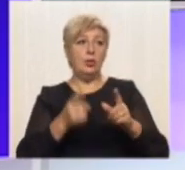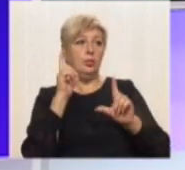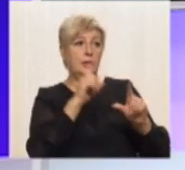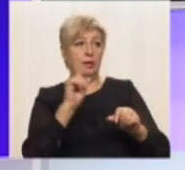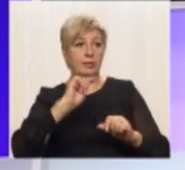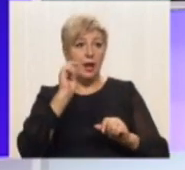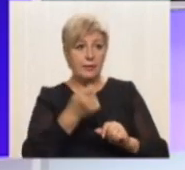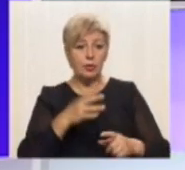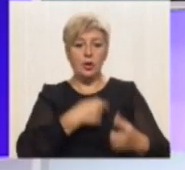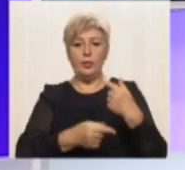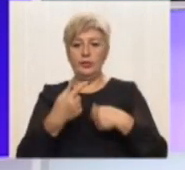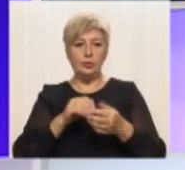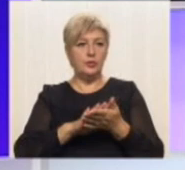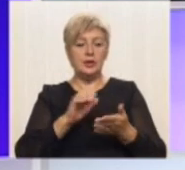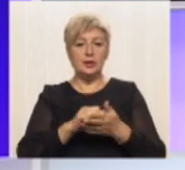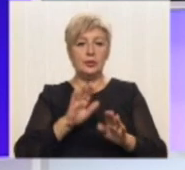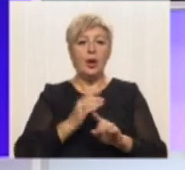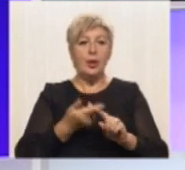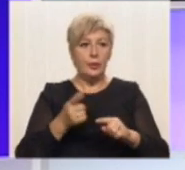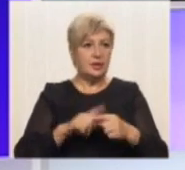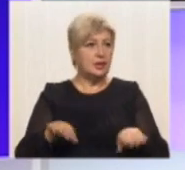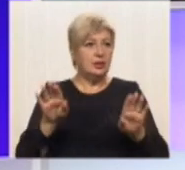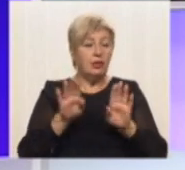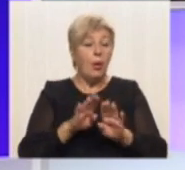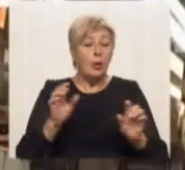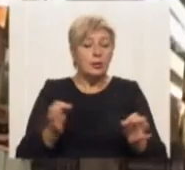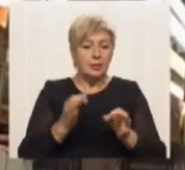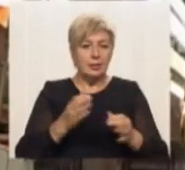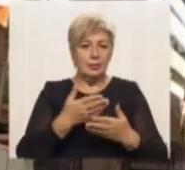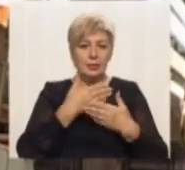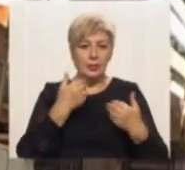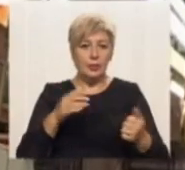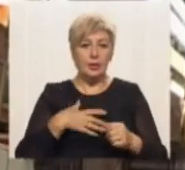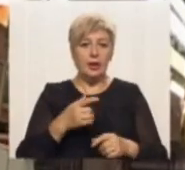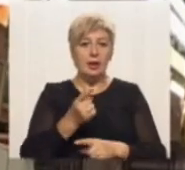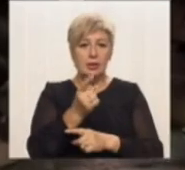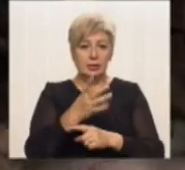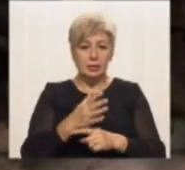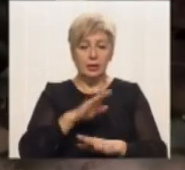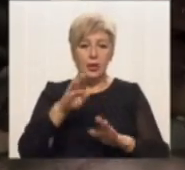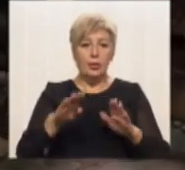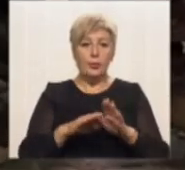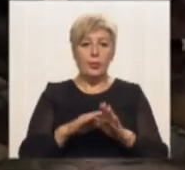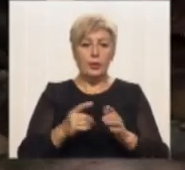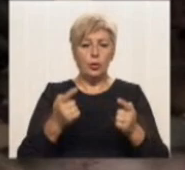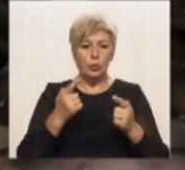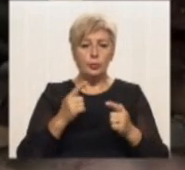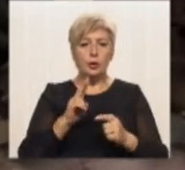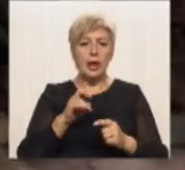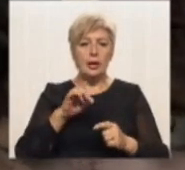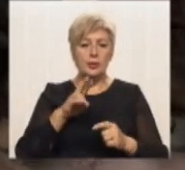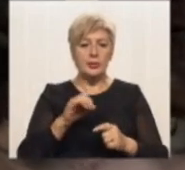аналогів в історії українських музеїв. Про це – далі в сюжеті. Станок під крупнокаліберний кулемет зрушує зі свого